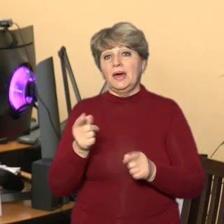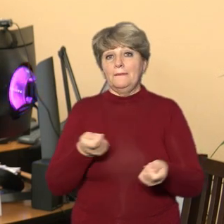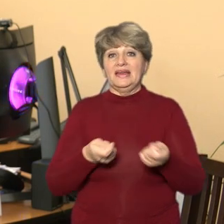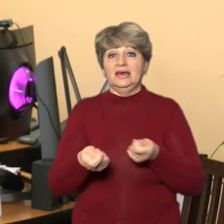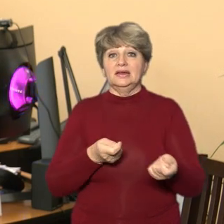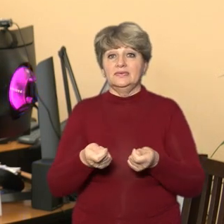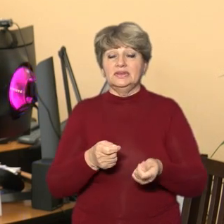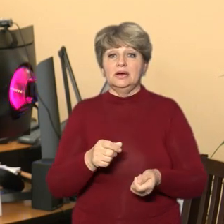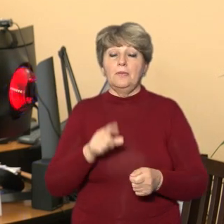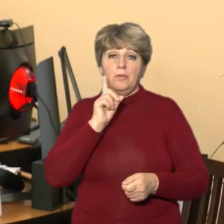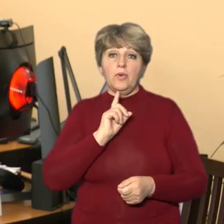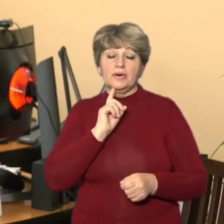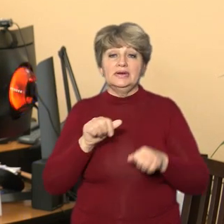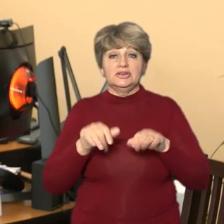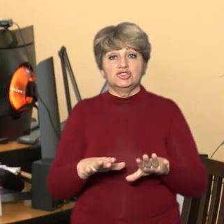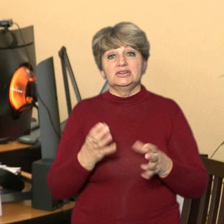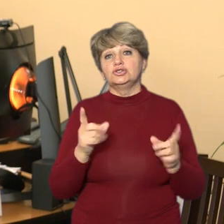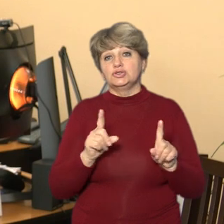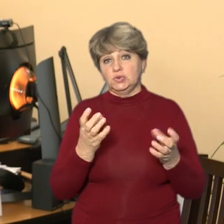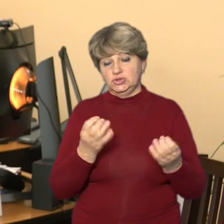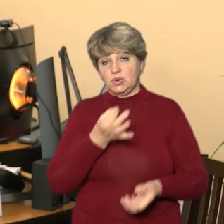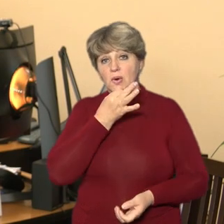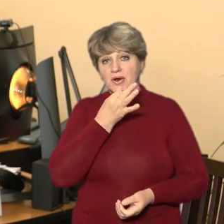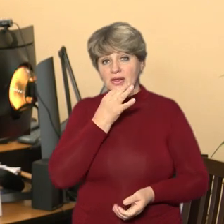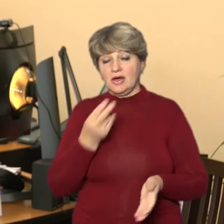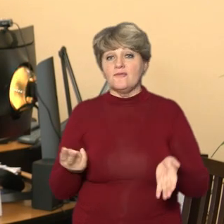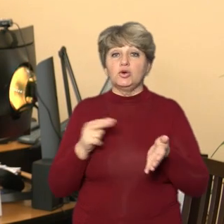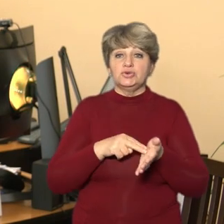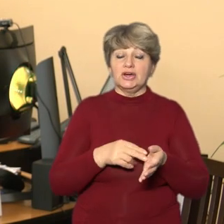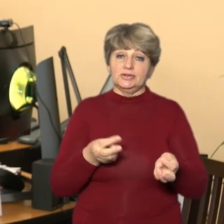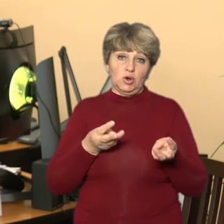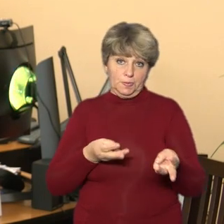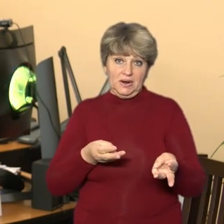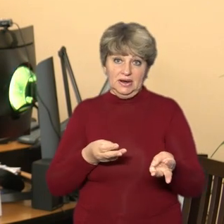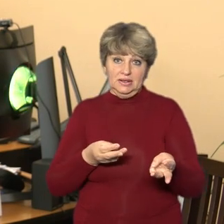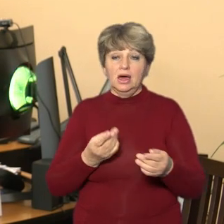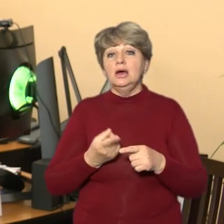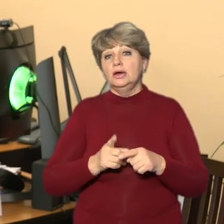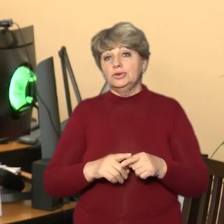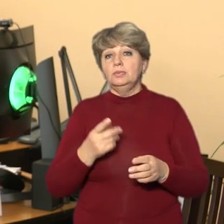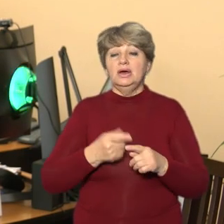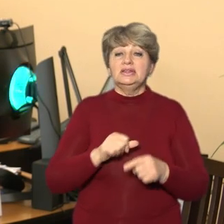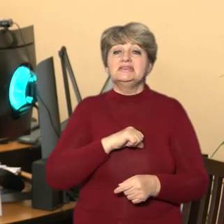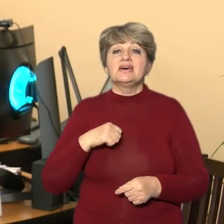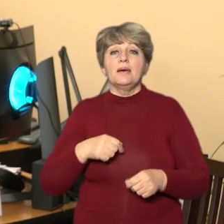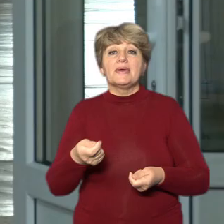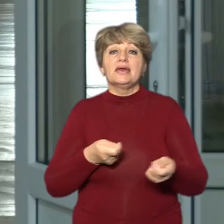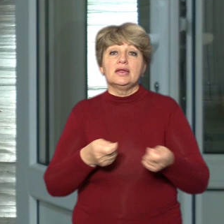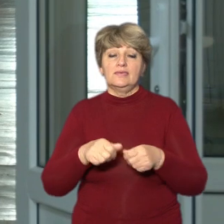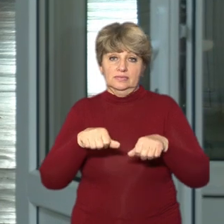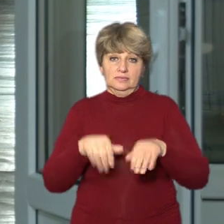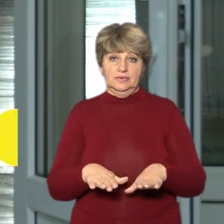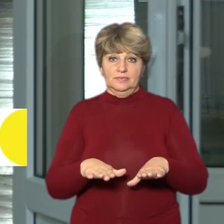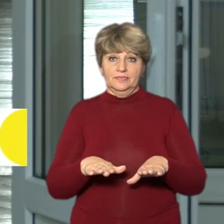поліклінік вирішило, що поки що рано включати опалення. Тому це на розгляд керівника відповідно закладу».